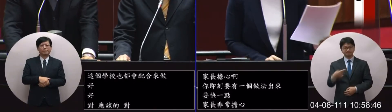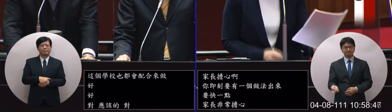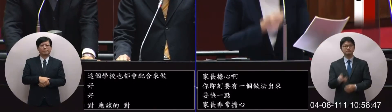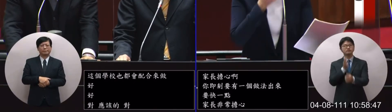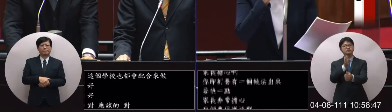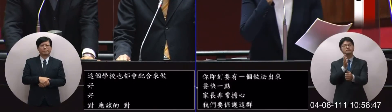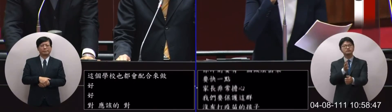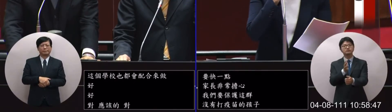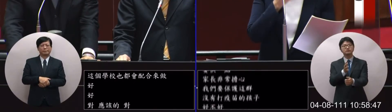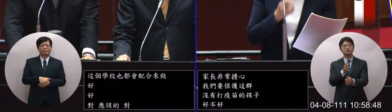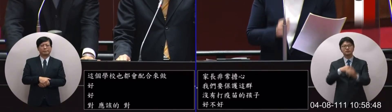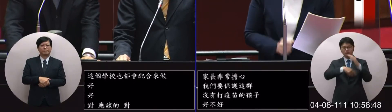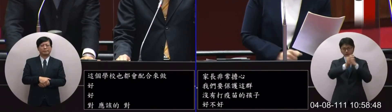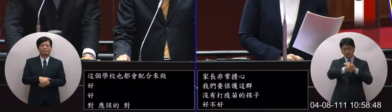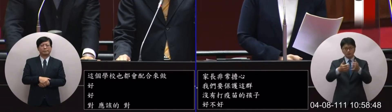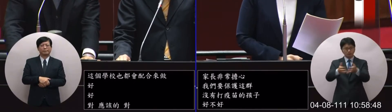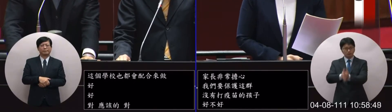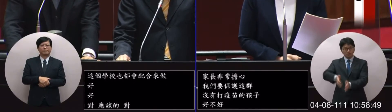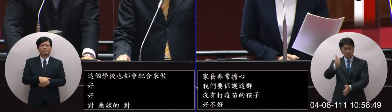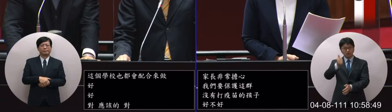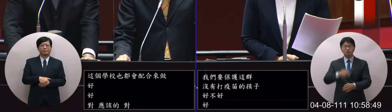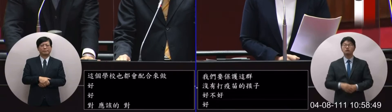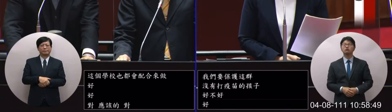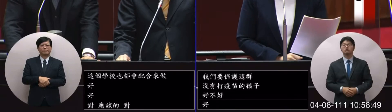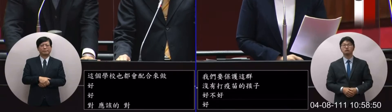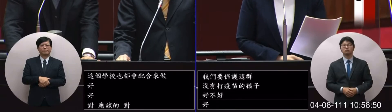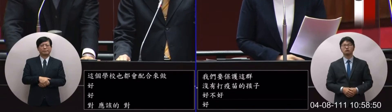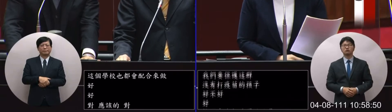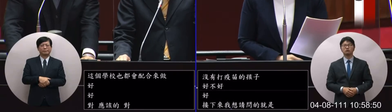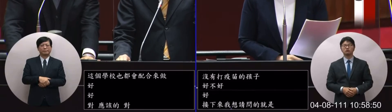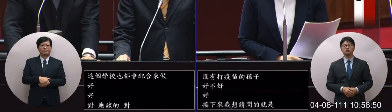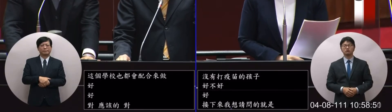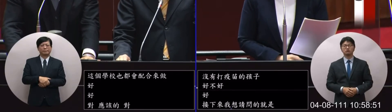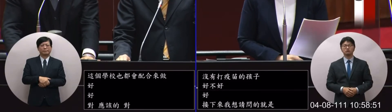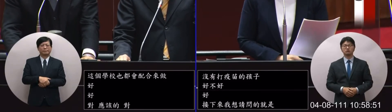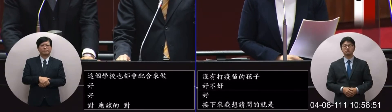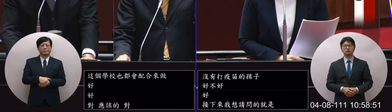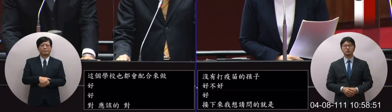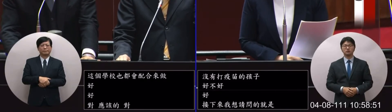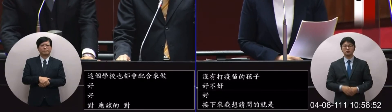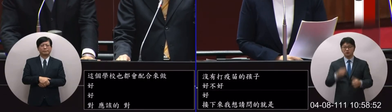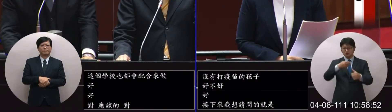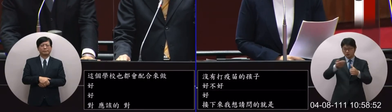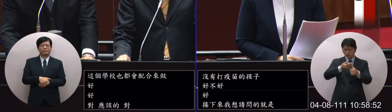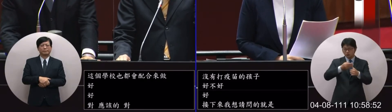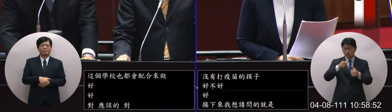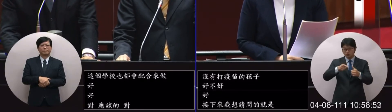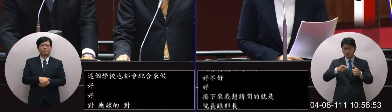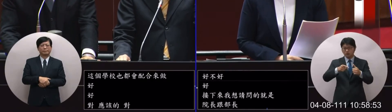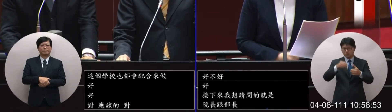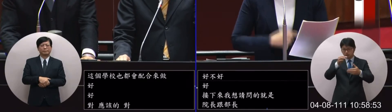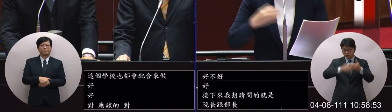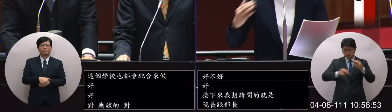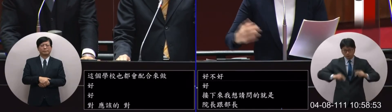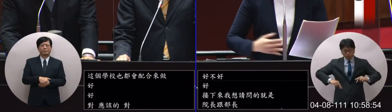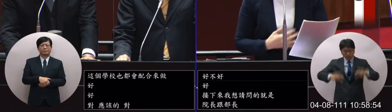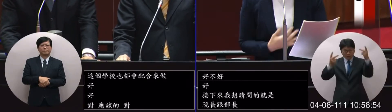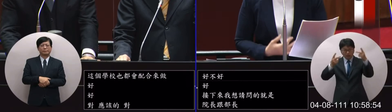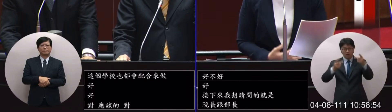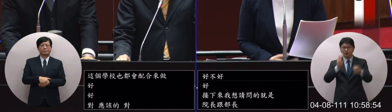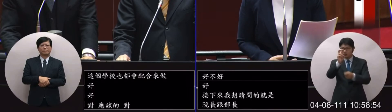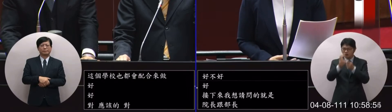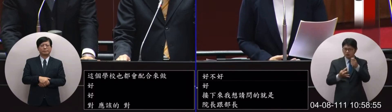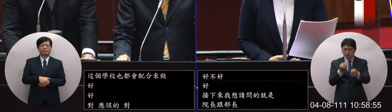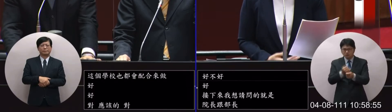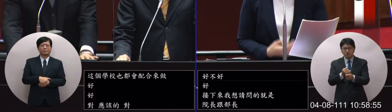請問的就是院長跟部長我們推動這個教改這二十幾年來我們都非常的